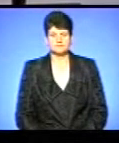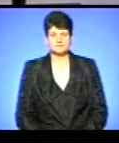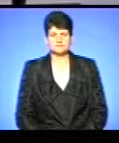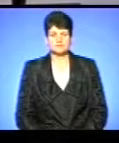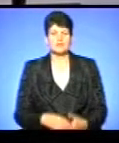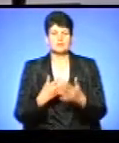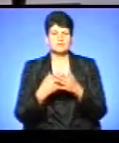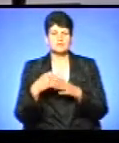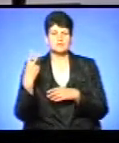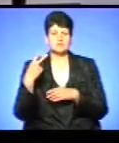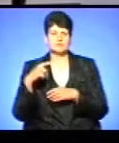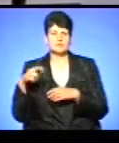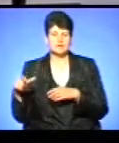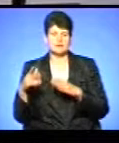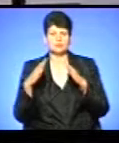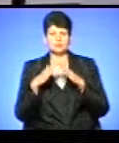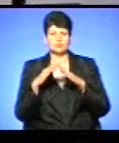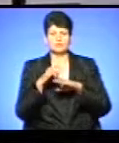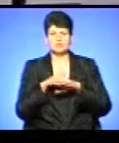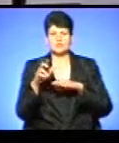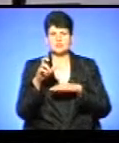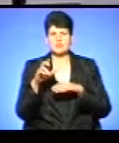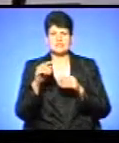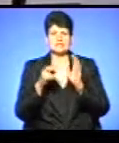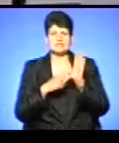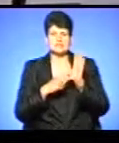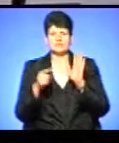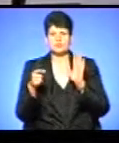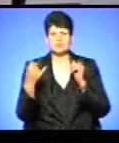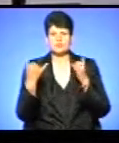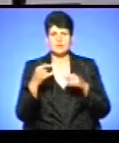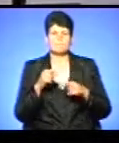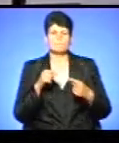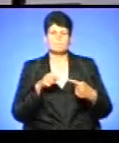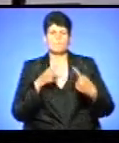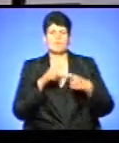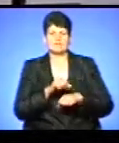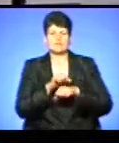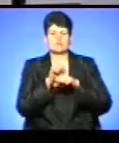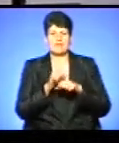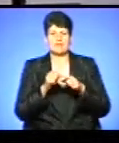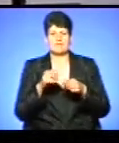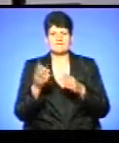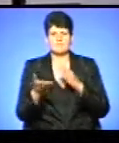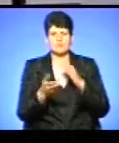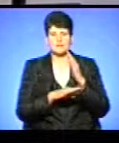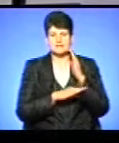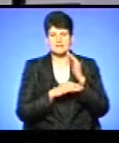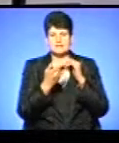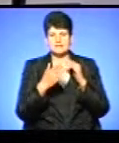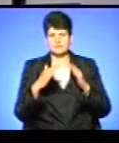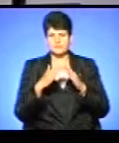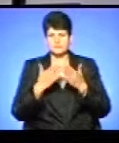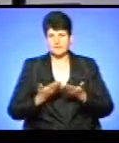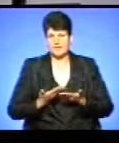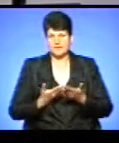Близько 20 жителів будинку на вулиці Бережанська, 7 у Тернополі, сьогодні протестували проти вирубки дерев за їхнім помешканням, де облаштовують